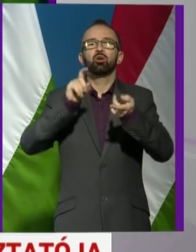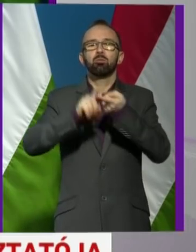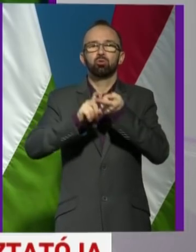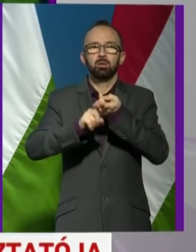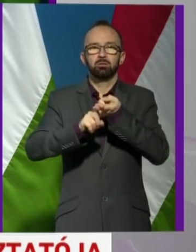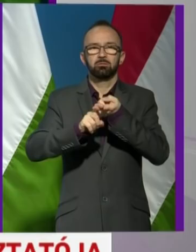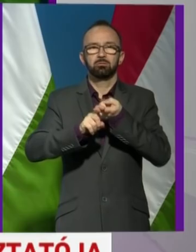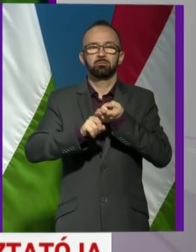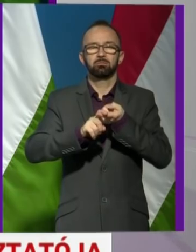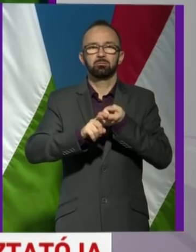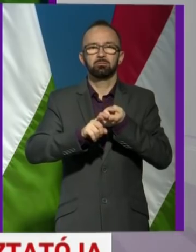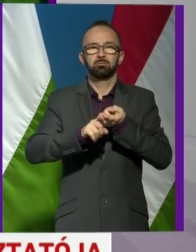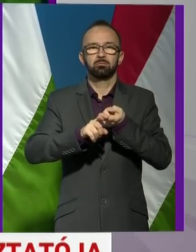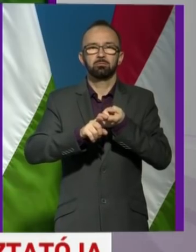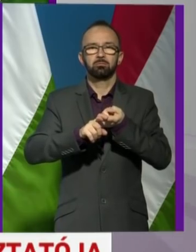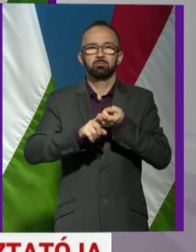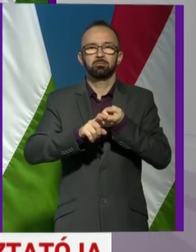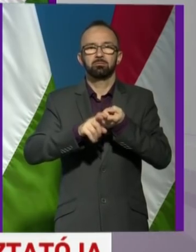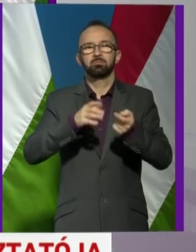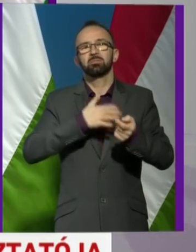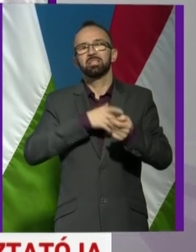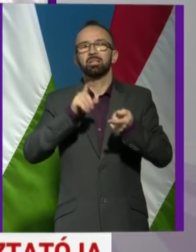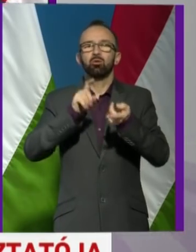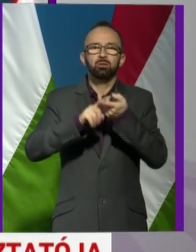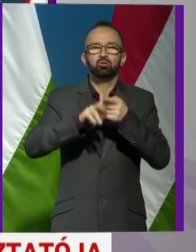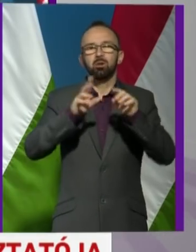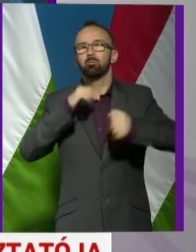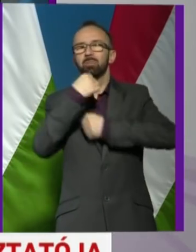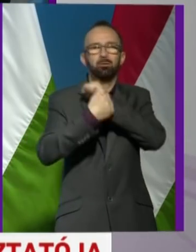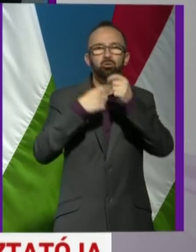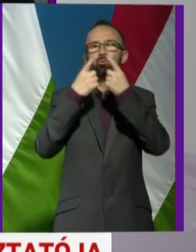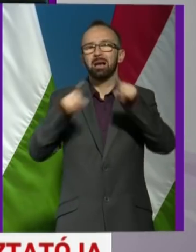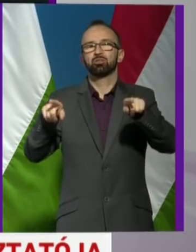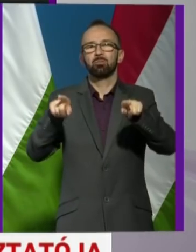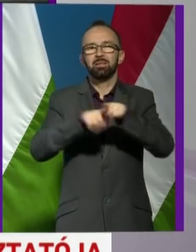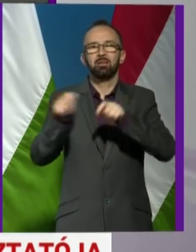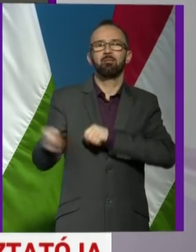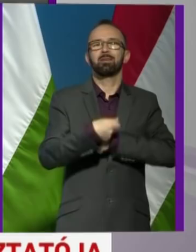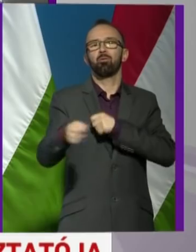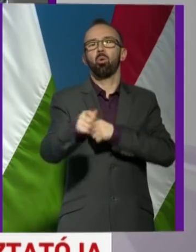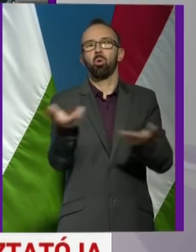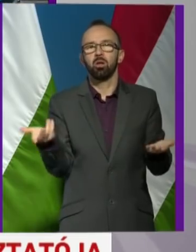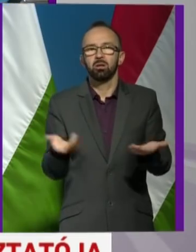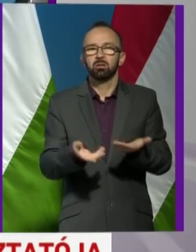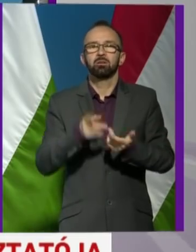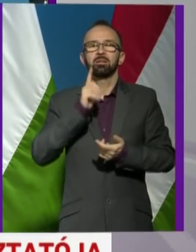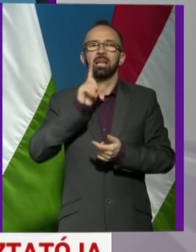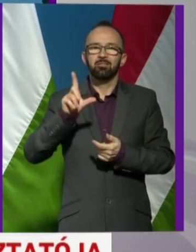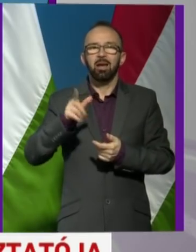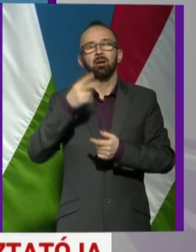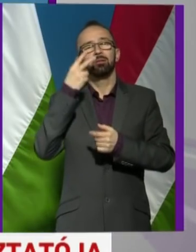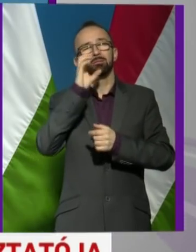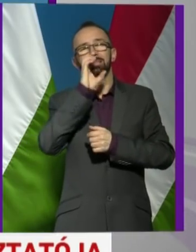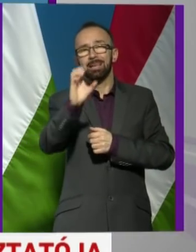kerülnek, alakul-e ki testi kontaktust, nyilván egy bírkózó rendezvény, más, mint egy vívó rendezvény, illetve a